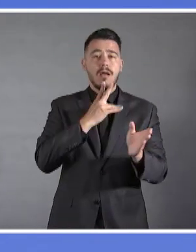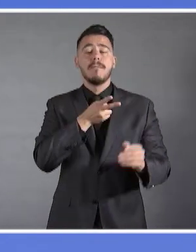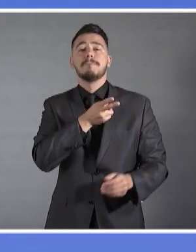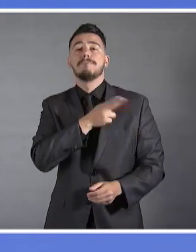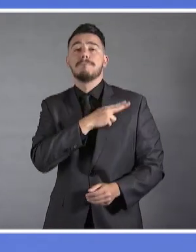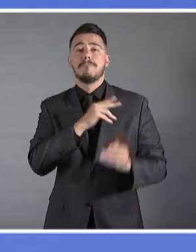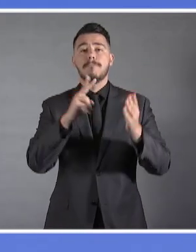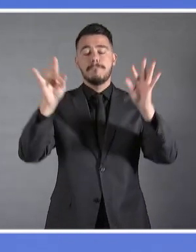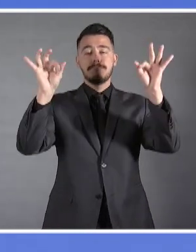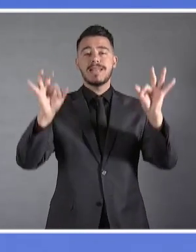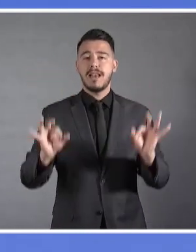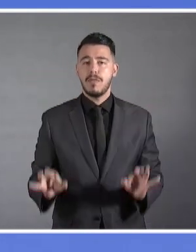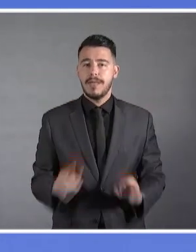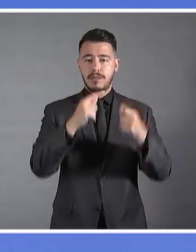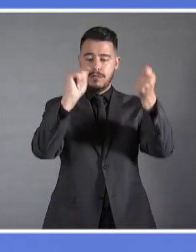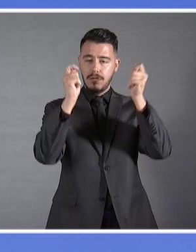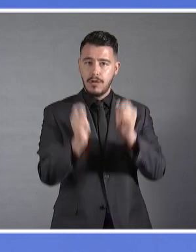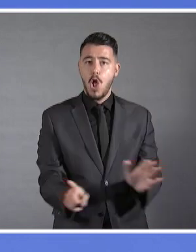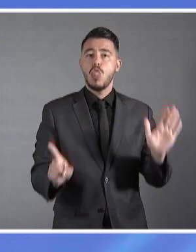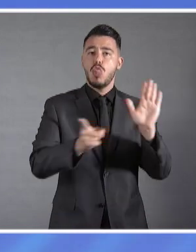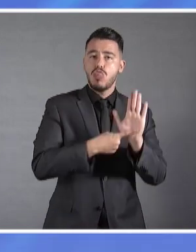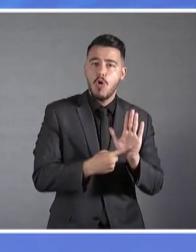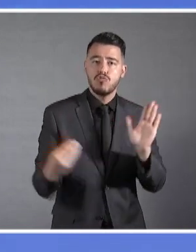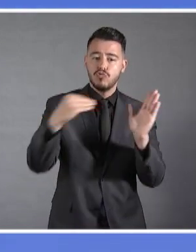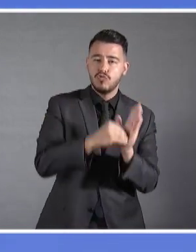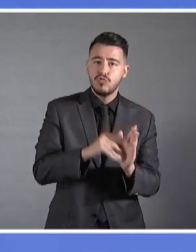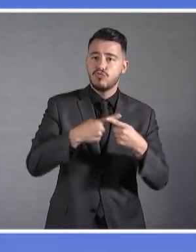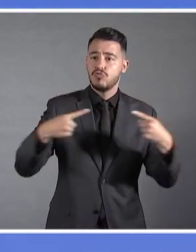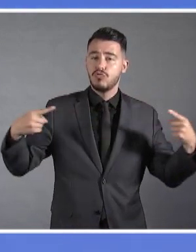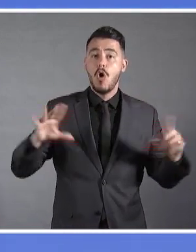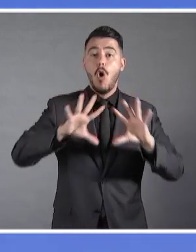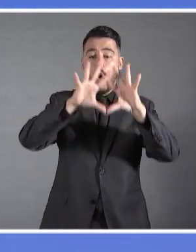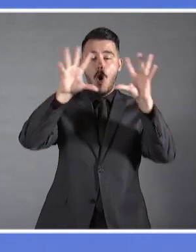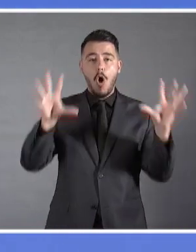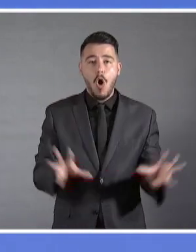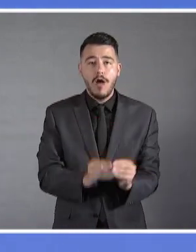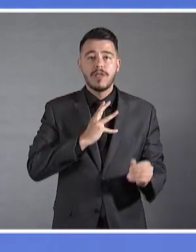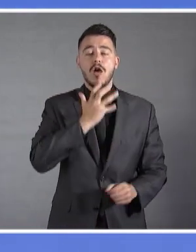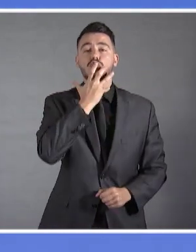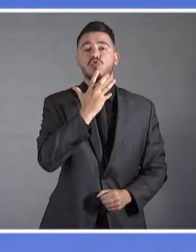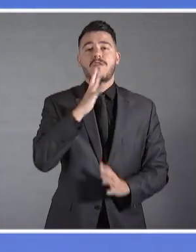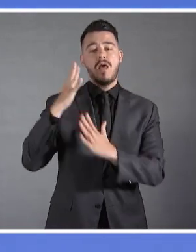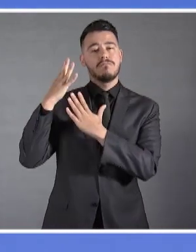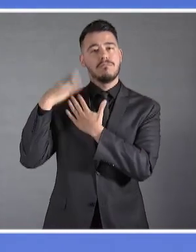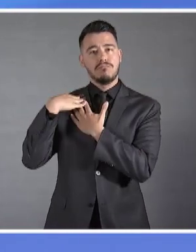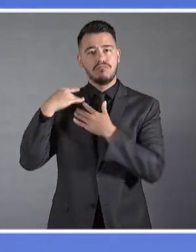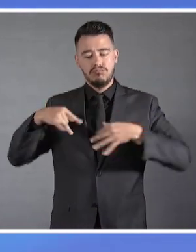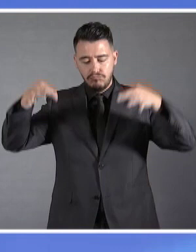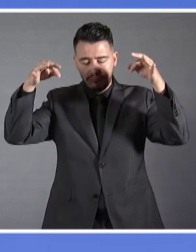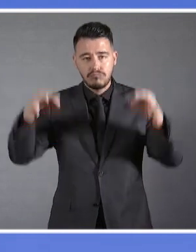και στο θεσμικό μας σύστημα. Και όλα αυτά, όπως είπα πει, με σύνεση, σοβαρή ηγεσία και συνέπεια.